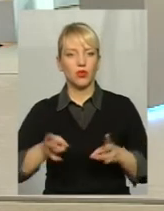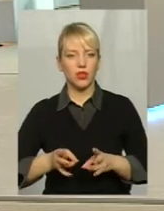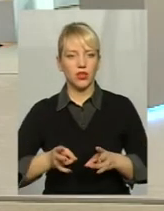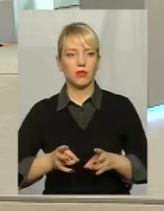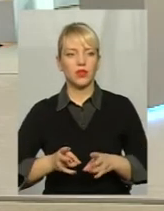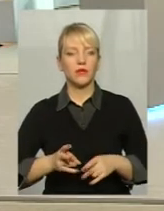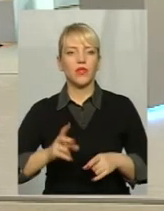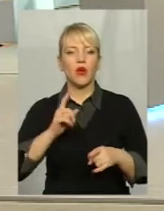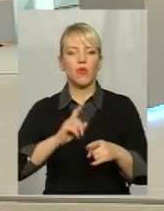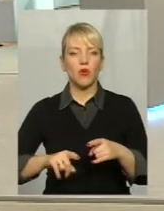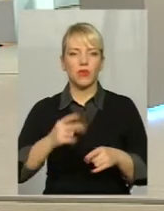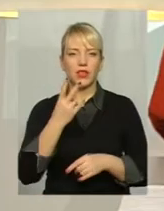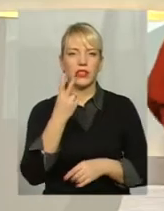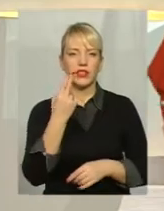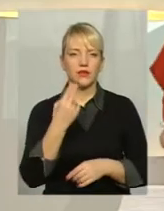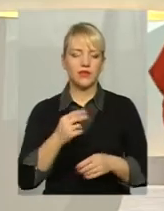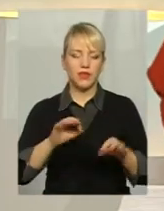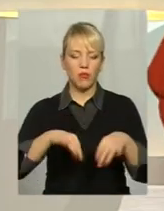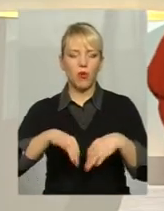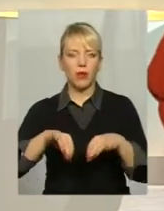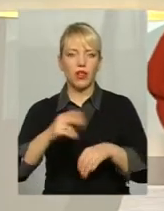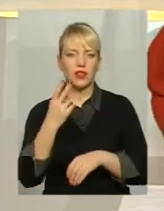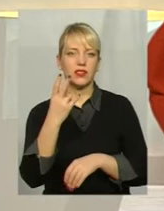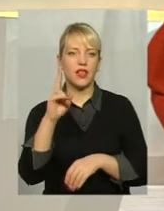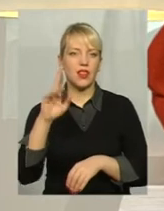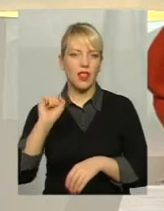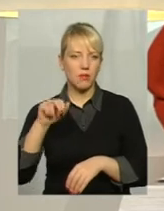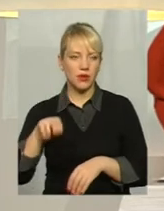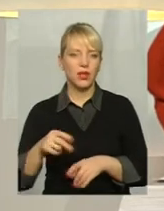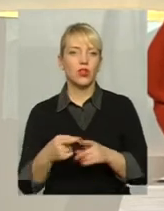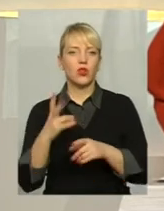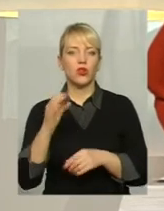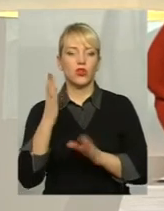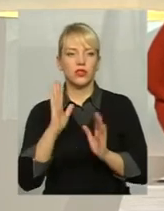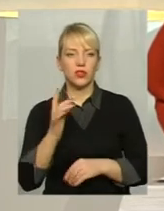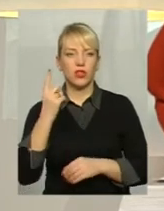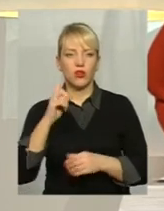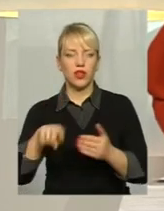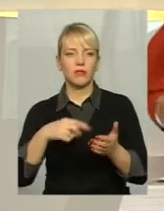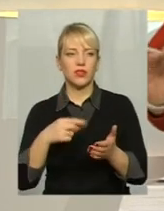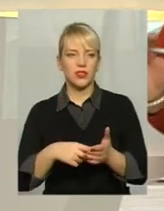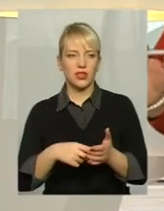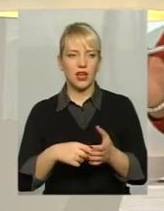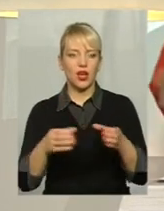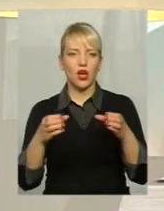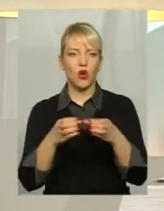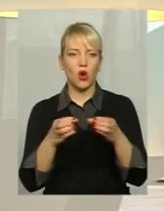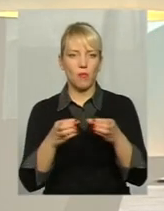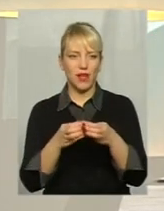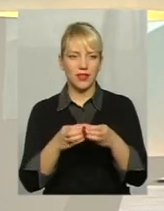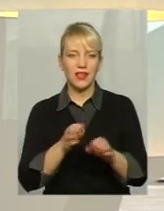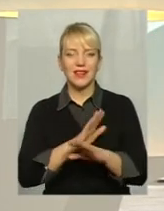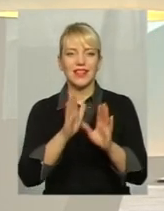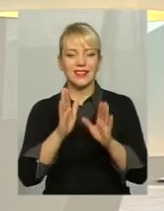мобільний той самий ЦНАП Про який говорите ви, пане Олеже Але лише одна міська громада Ні тільки